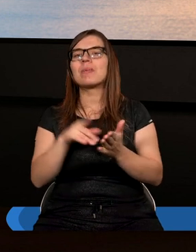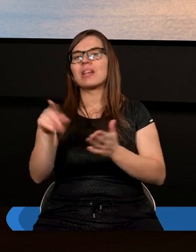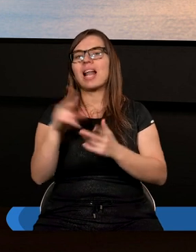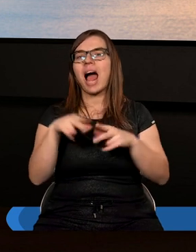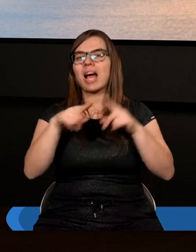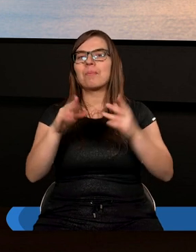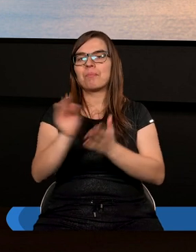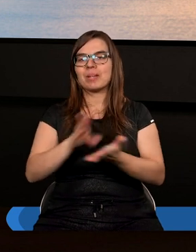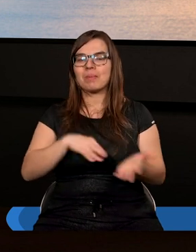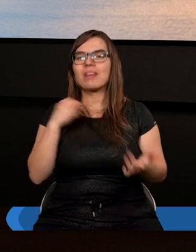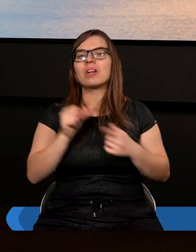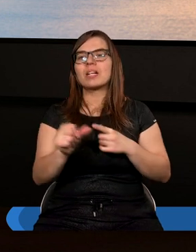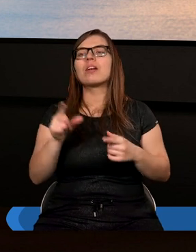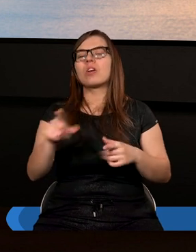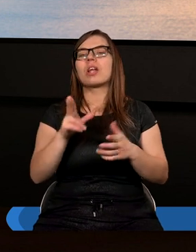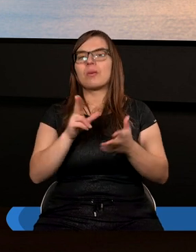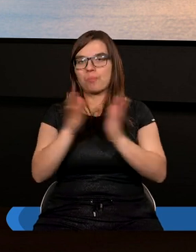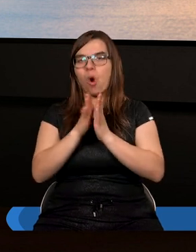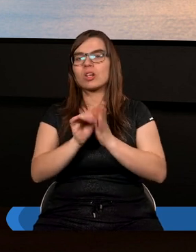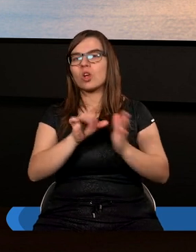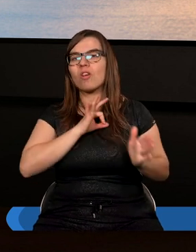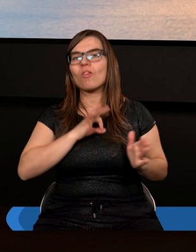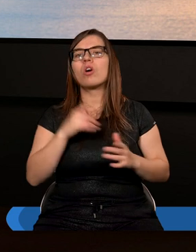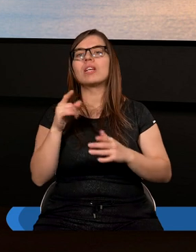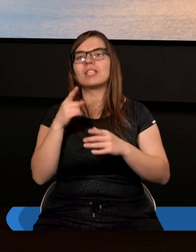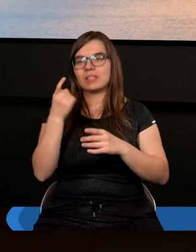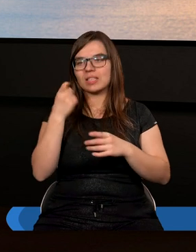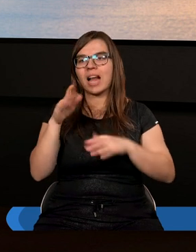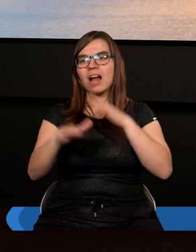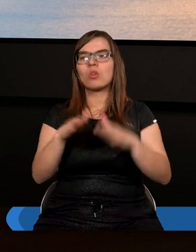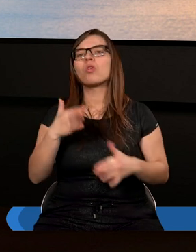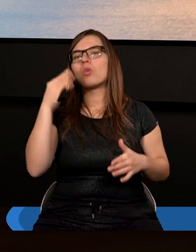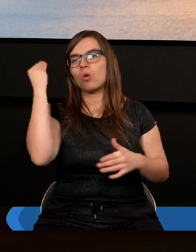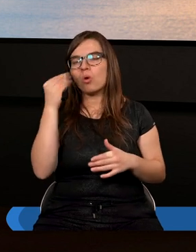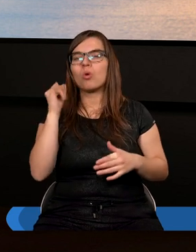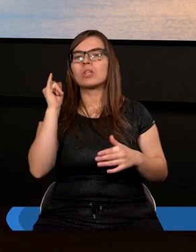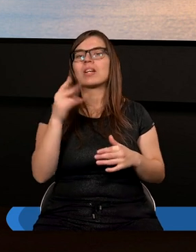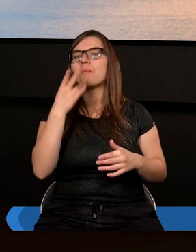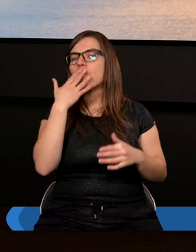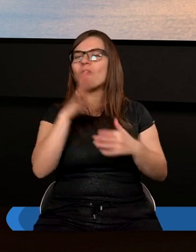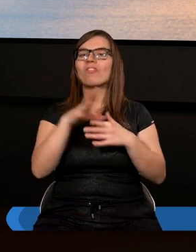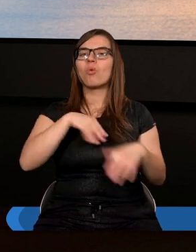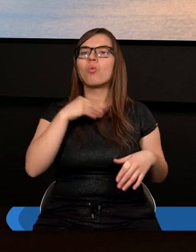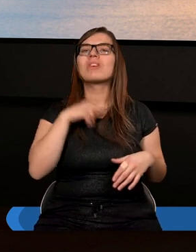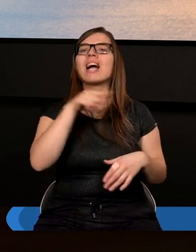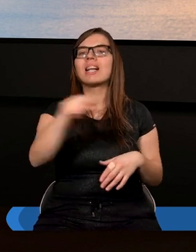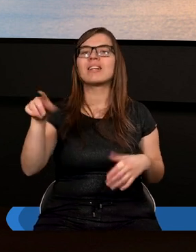Pisma Świętego, gdy modli się o swoich naśladowców, prosi Ojca poświęć ich w prawdzie.